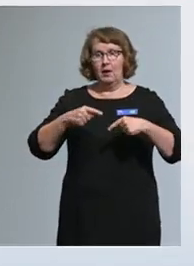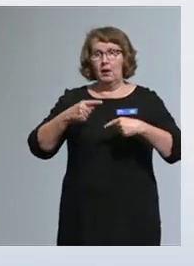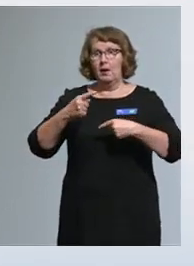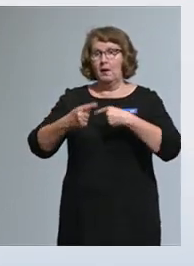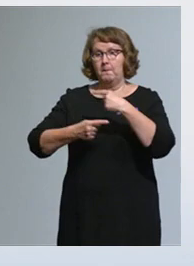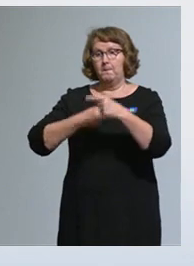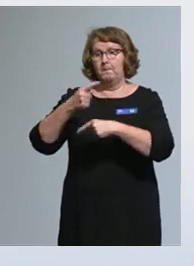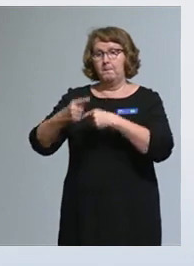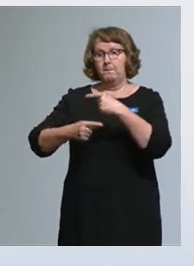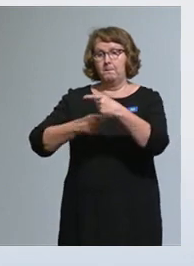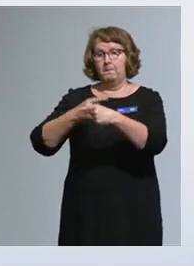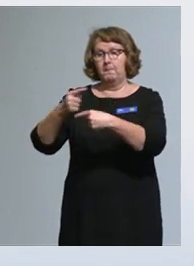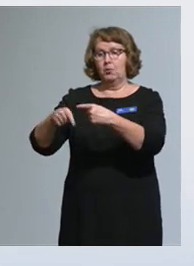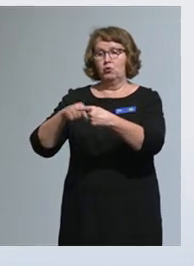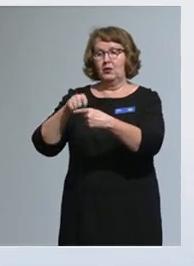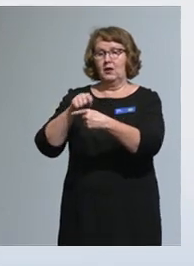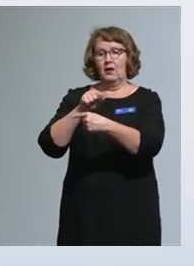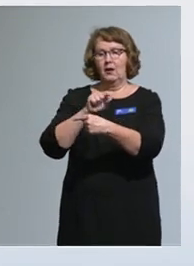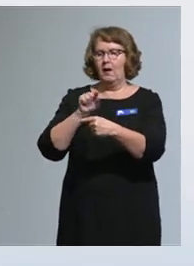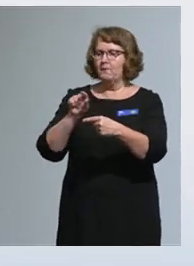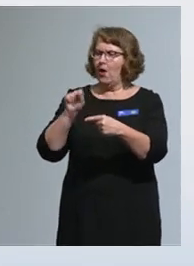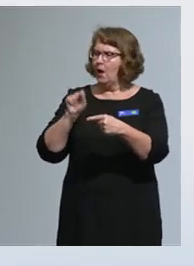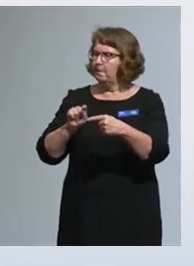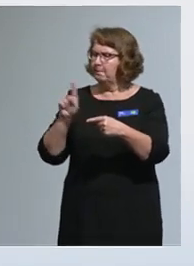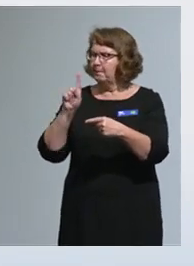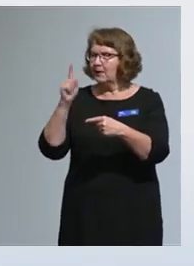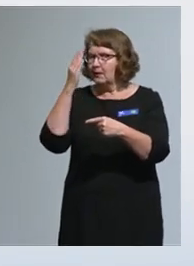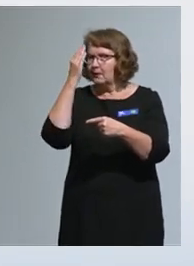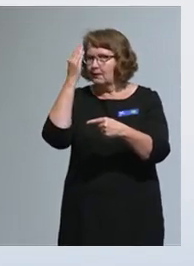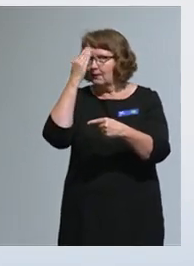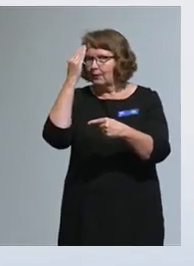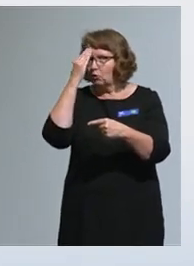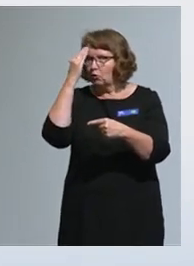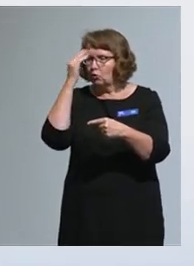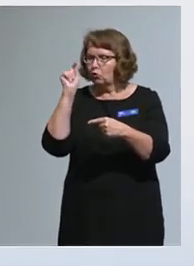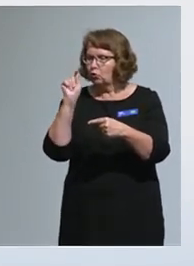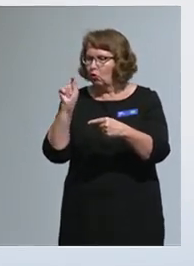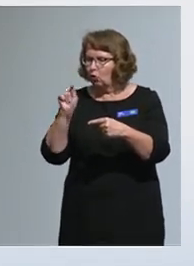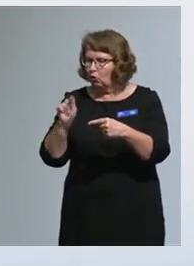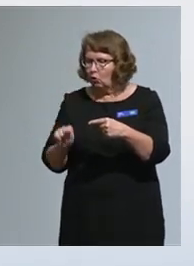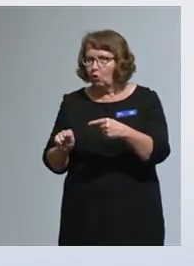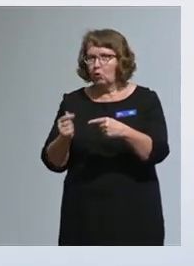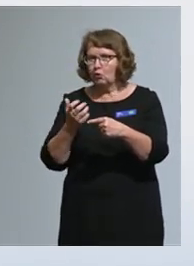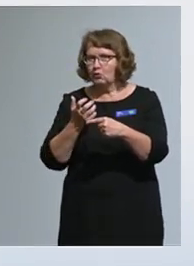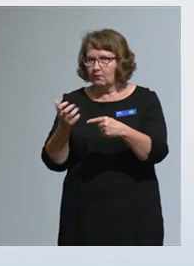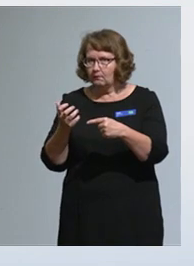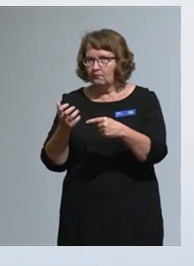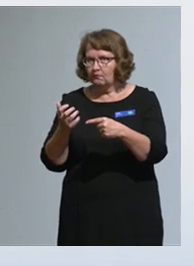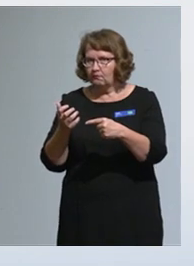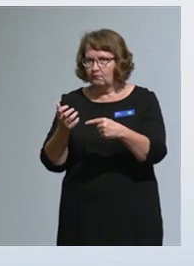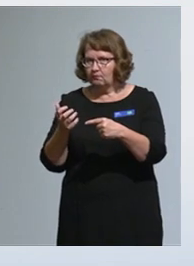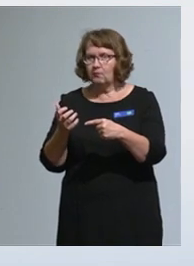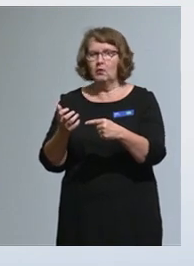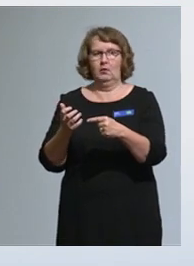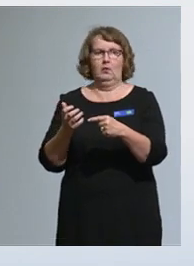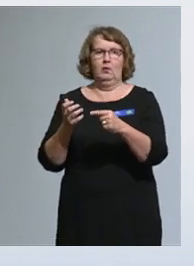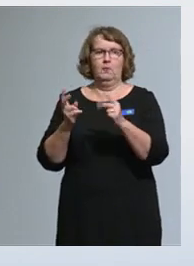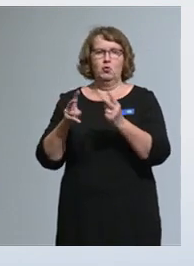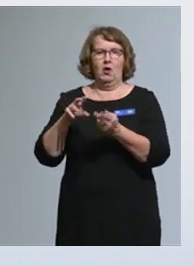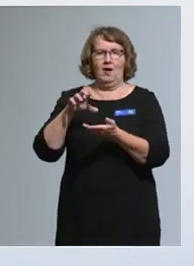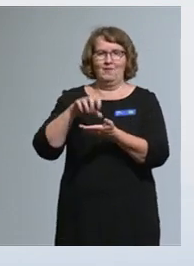tietoja ja siinä mielessä teemme myös vahvaa yhteistyötä